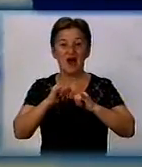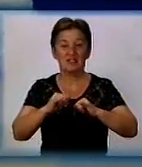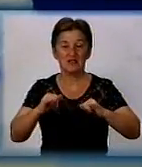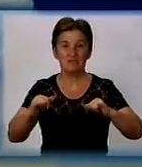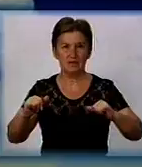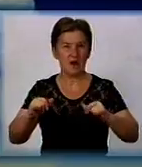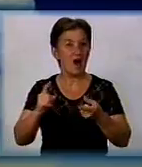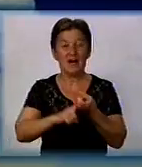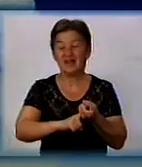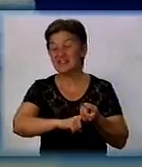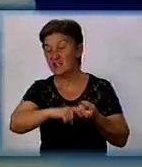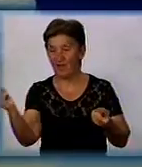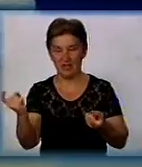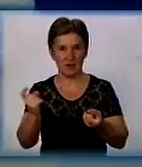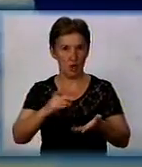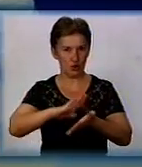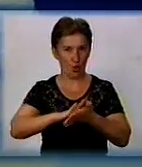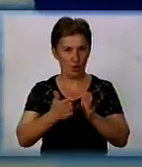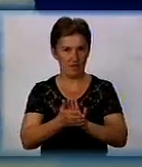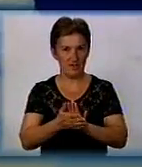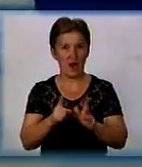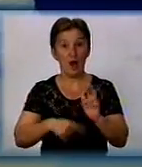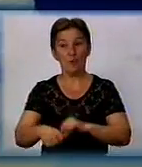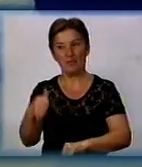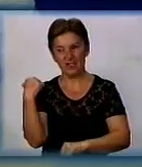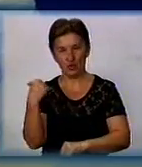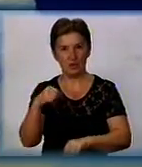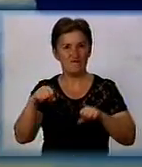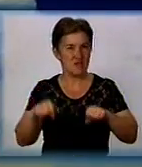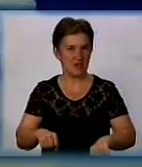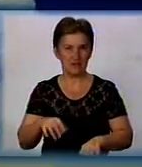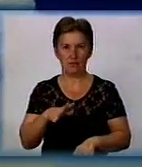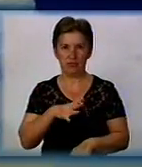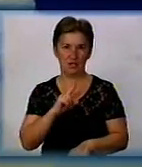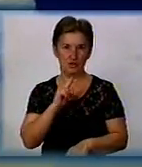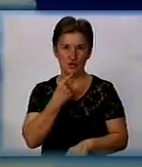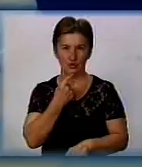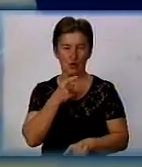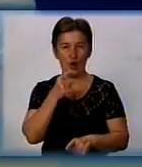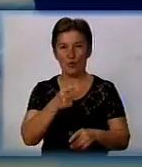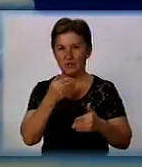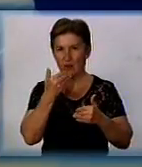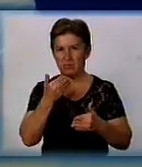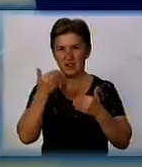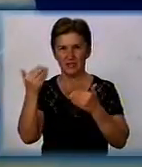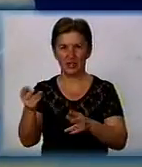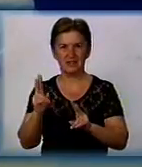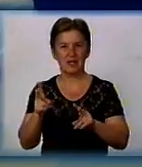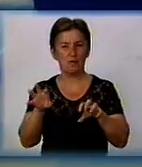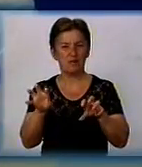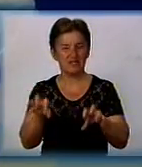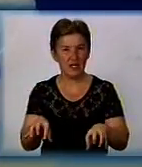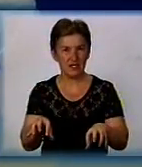аренды. Я хочу вам сказати, що при той власть це було дуже складно. Я обращався непосередньо і к президенту,